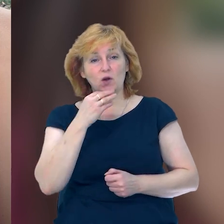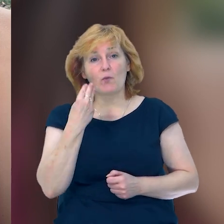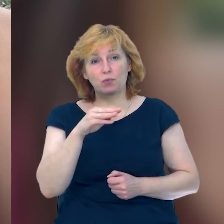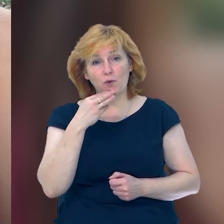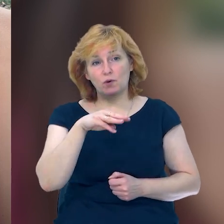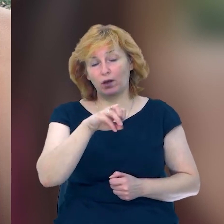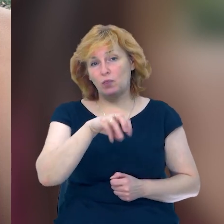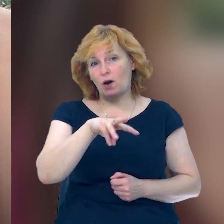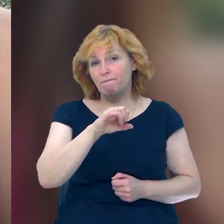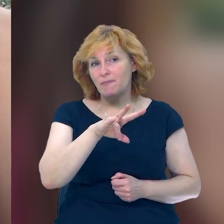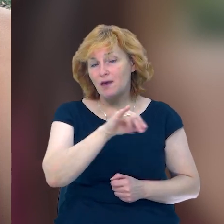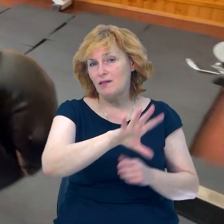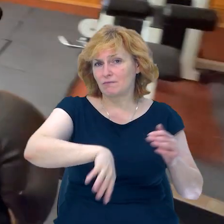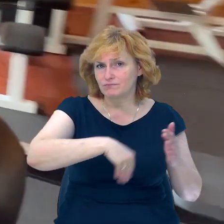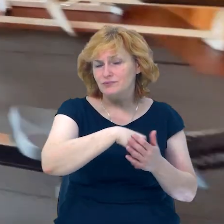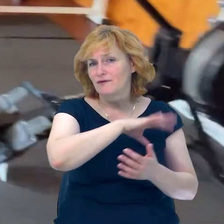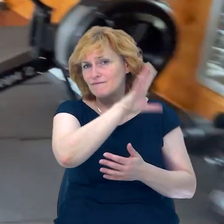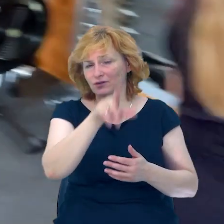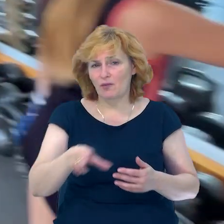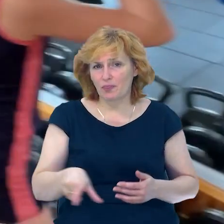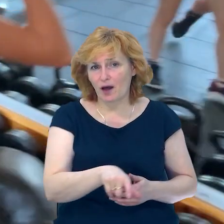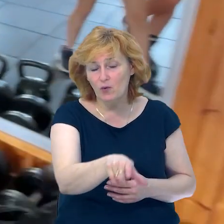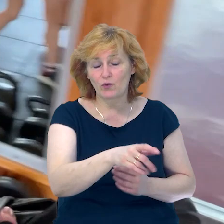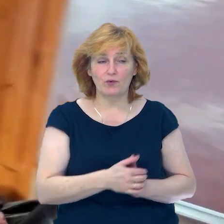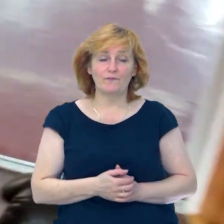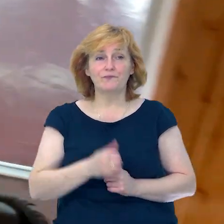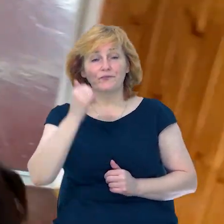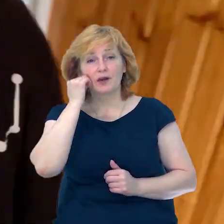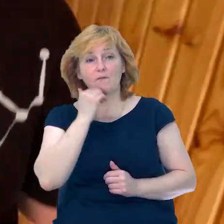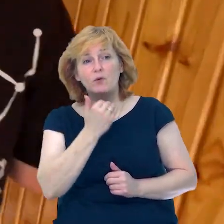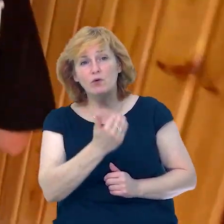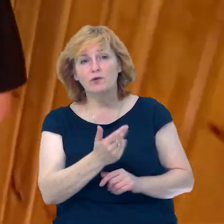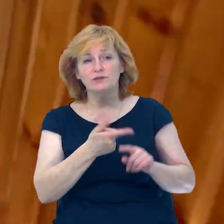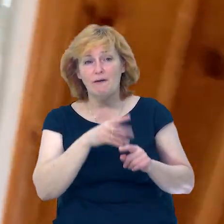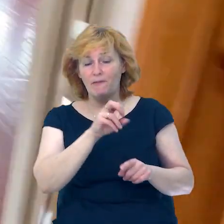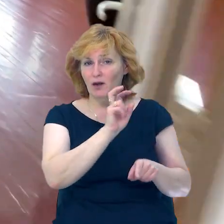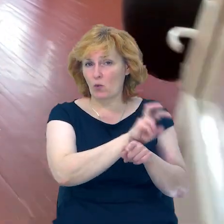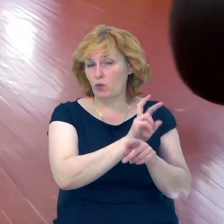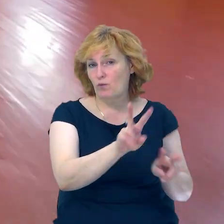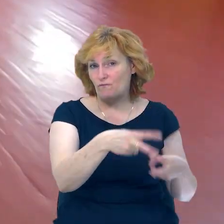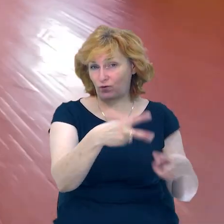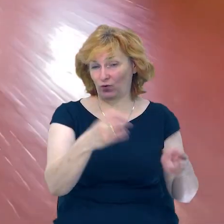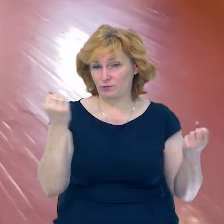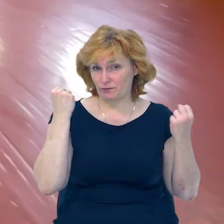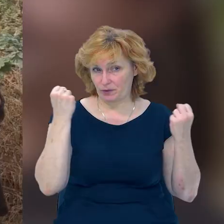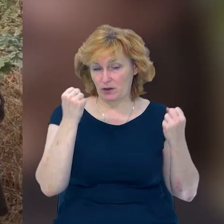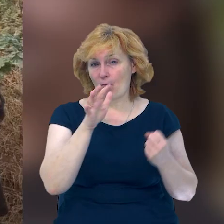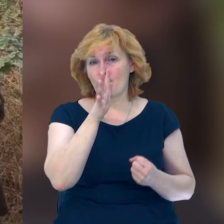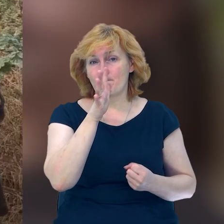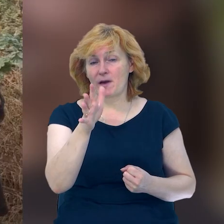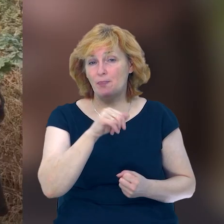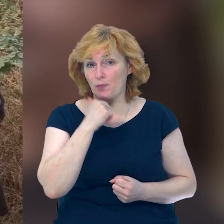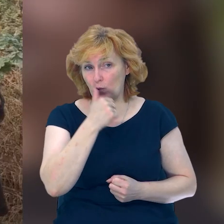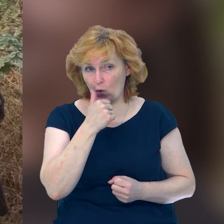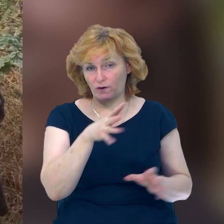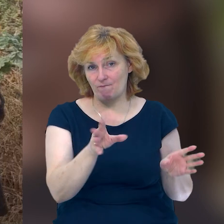Вона її підтримує саме більше. До спортивного клубу «Берег» у Їчні Мар'яна ходить п'ять років разом із двоюрідною сестрою.